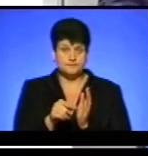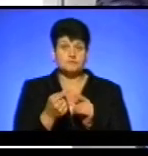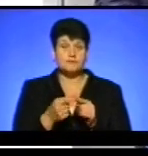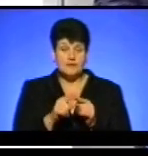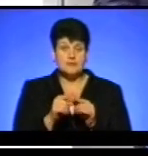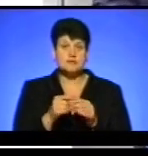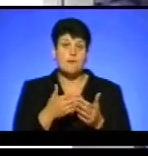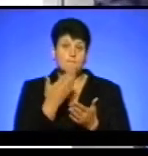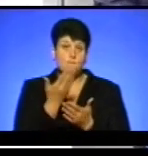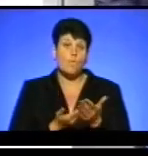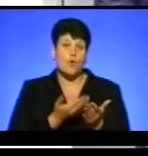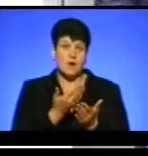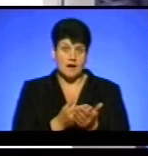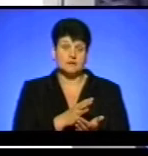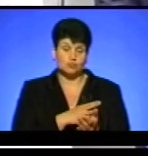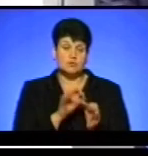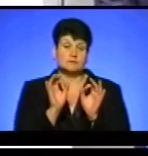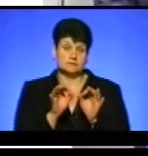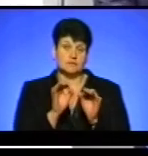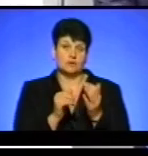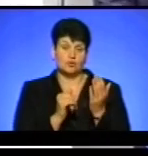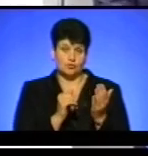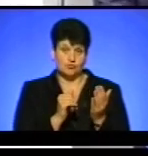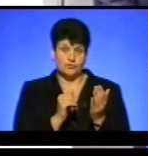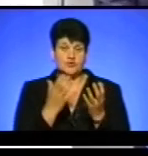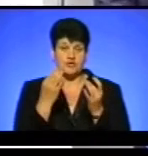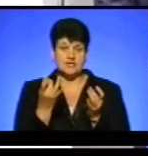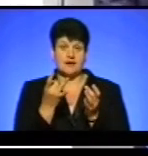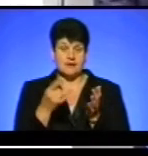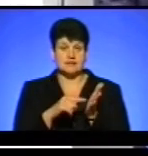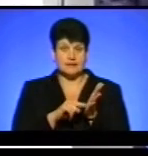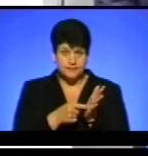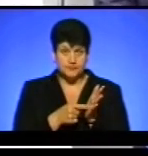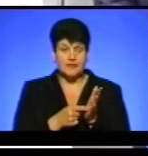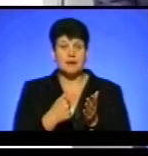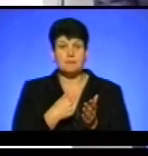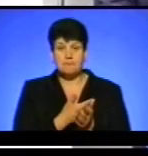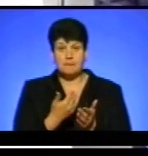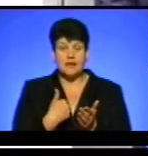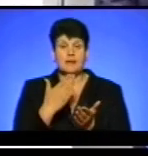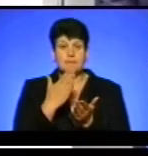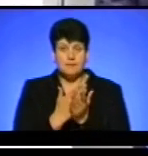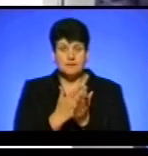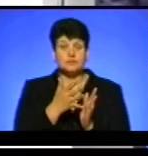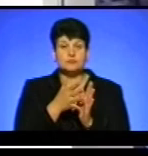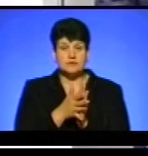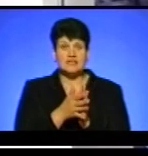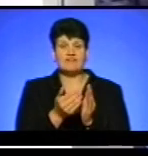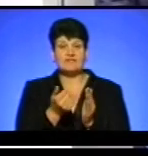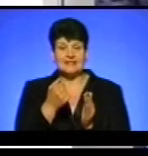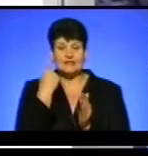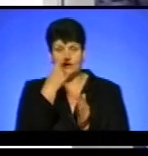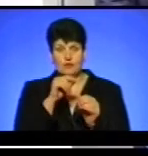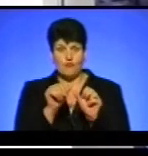порада була для нього доцільною в чому? Я ще раз наголошую. Ми маємо відійти від індивідуальної форми